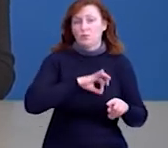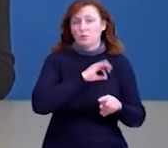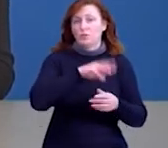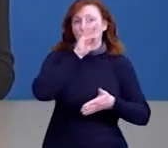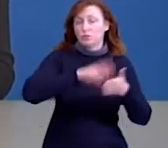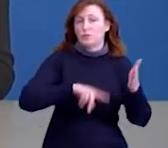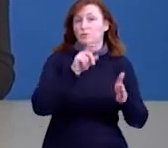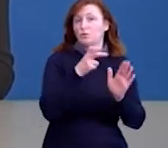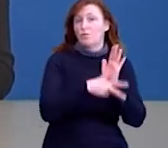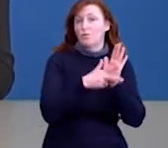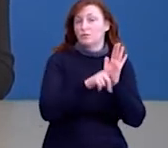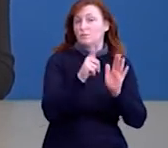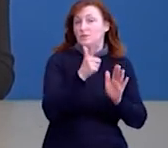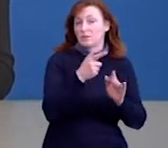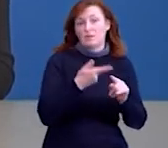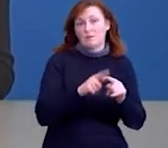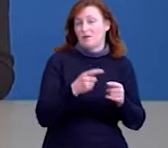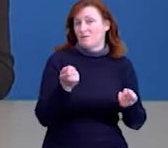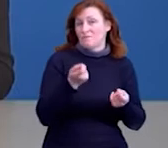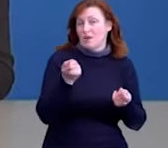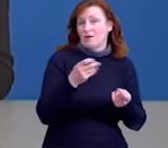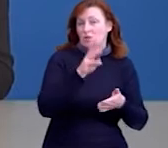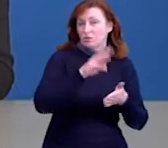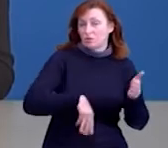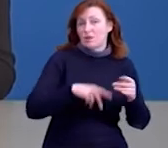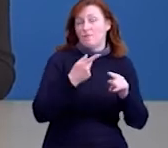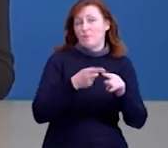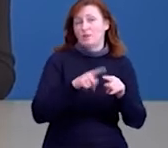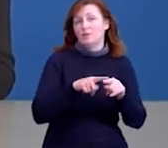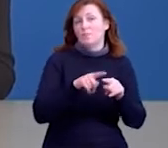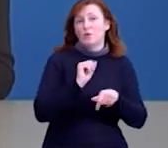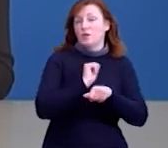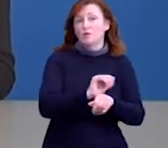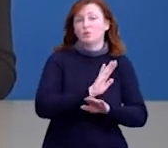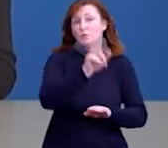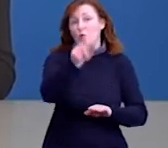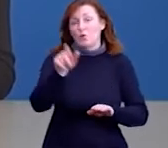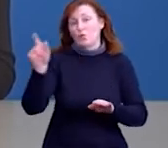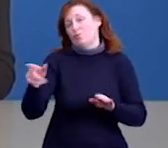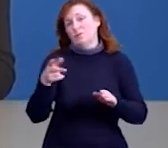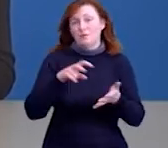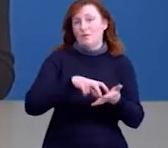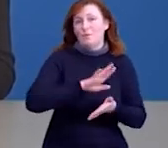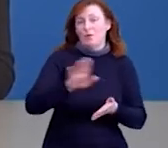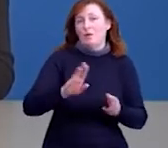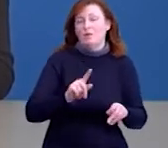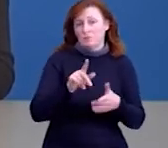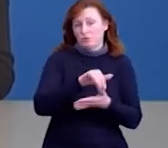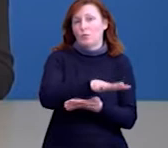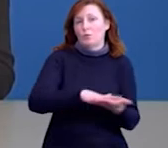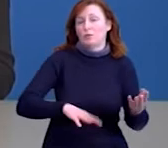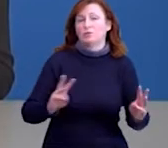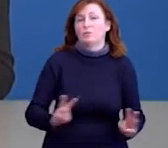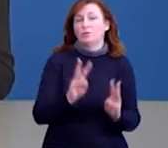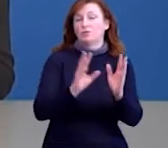штраф у 170 гривень не покривав собі вартості складання адмінпротоколу та не зупиняв паліїв. За підпал у зоні природно-заповідного